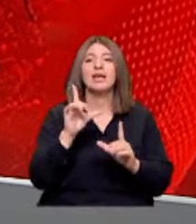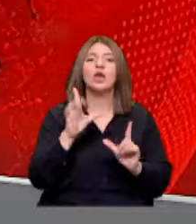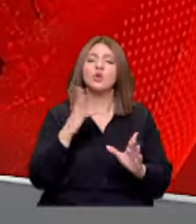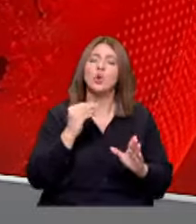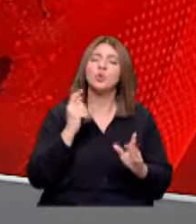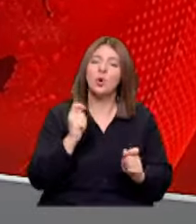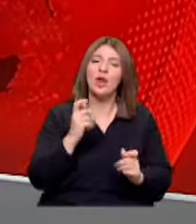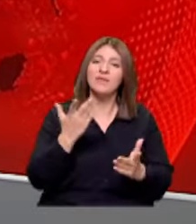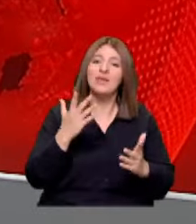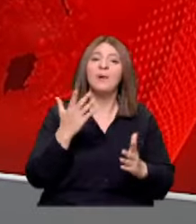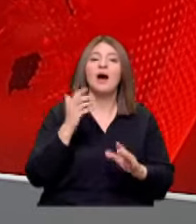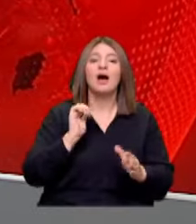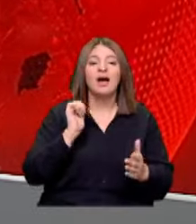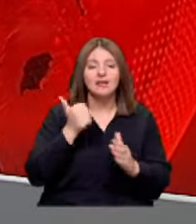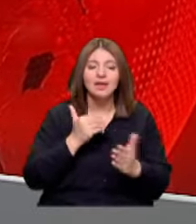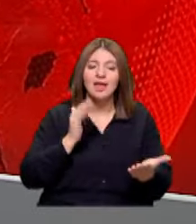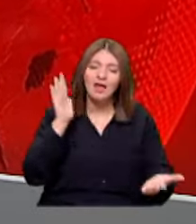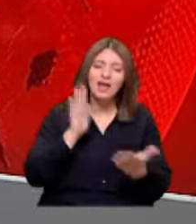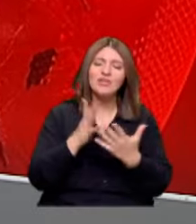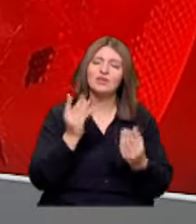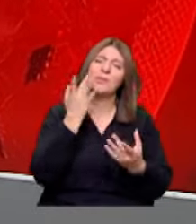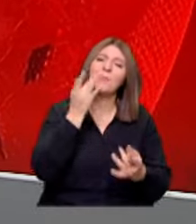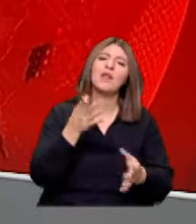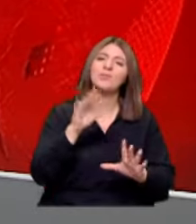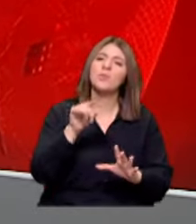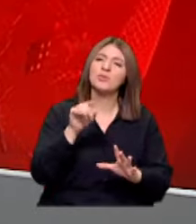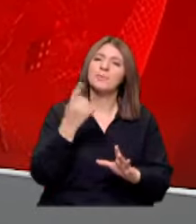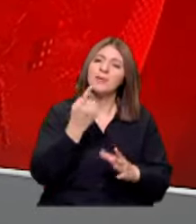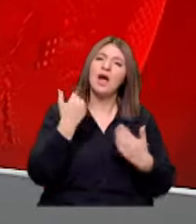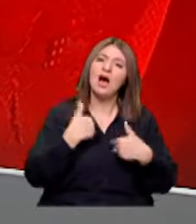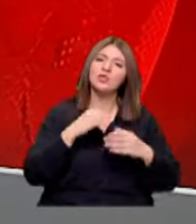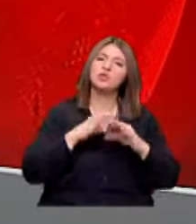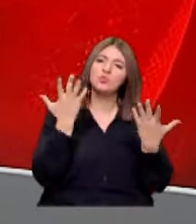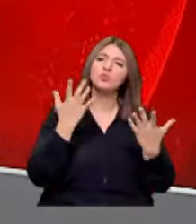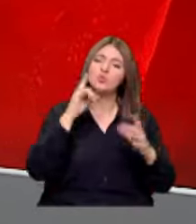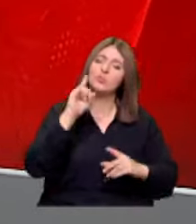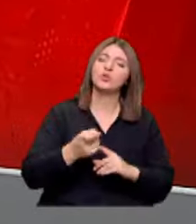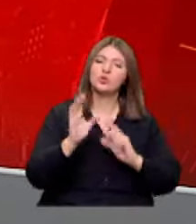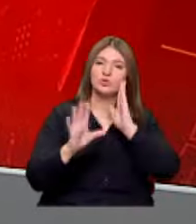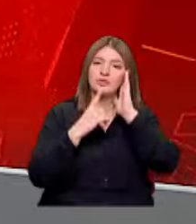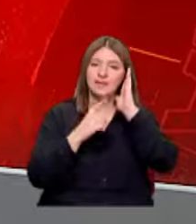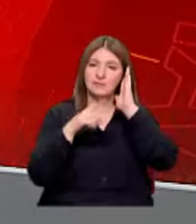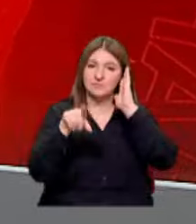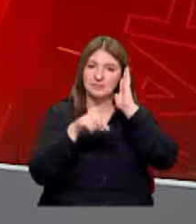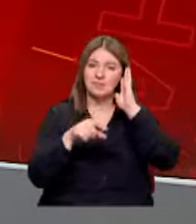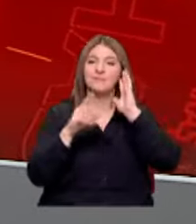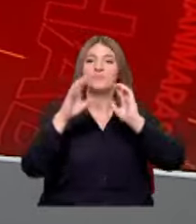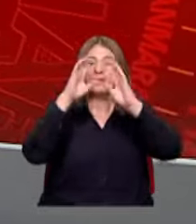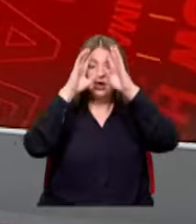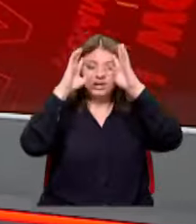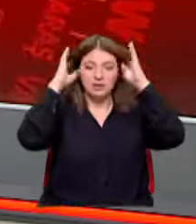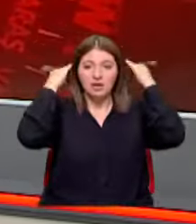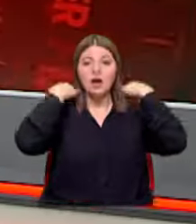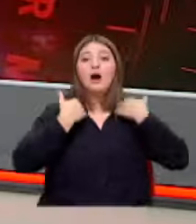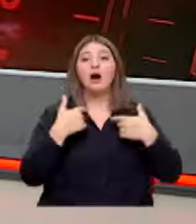zor gerçekten ama Gün doğmadan neler doğar Elbet bu da bir hal çaresi bulunur diyelim size Şimdi